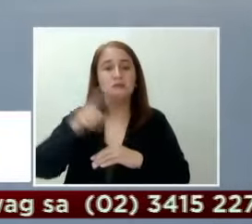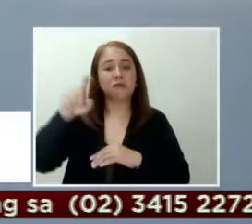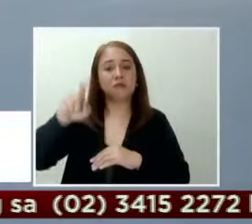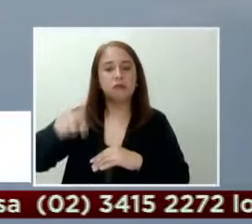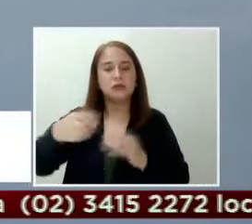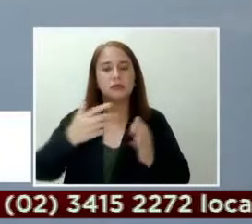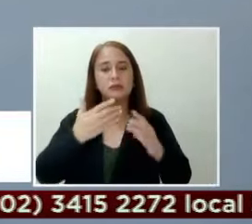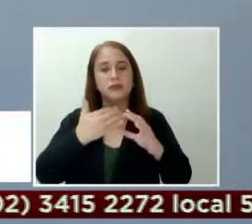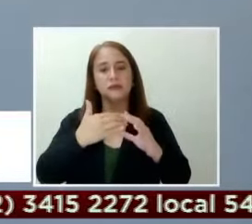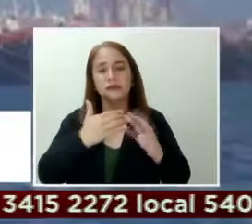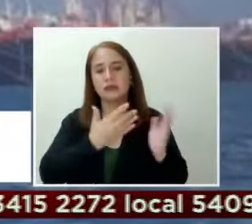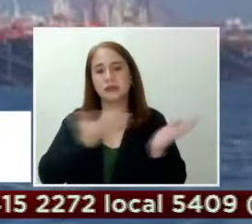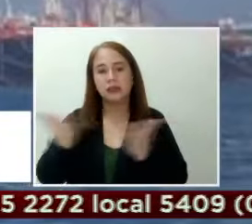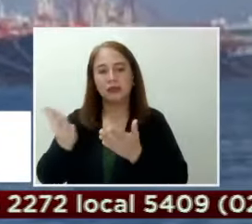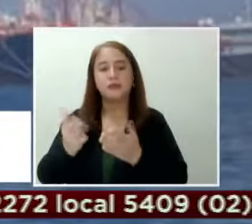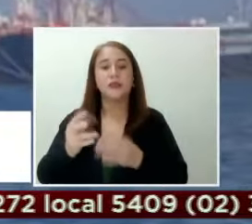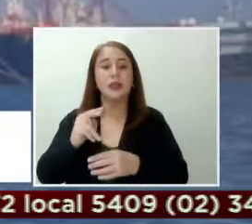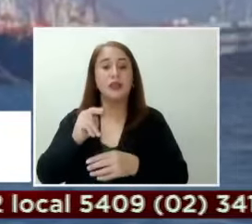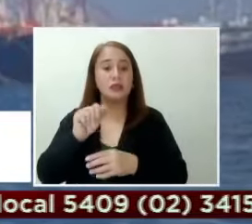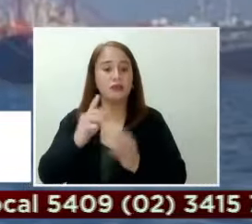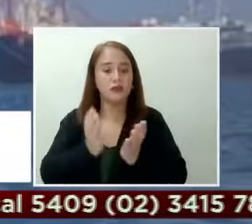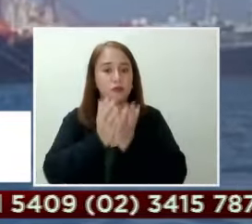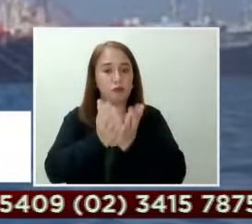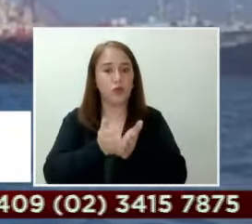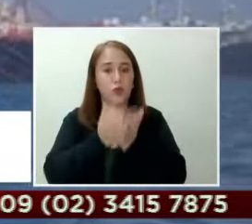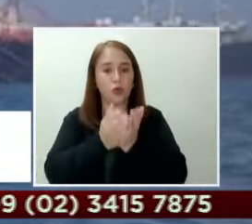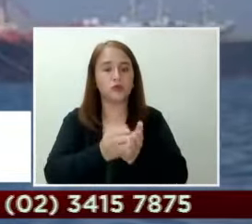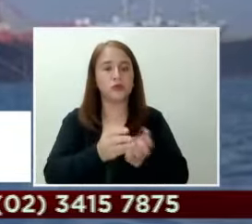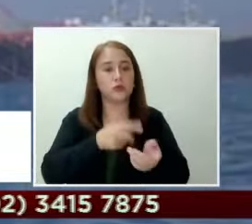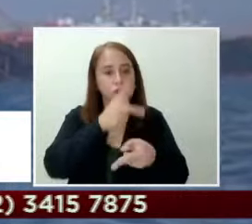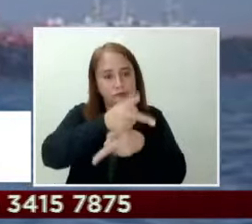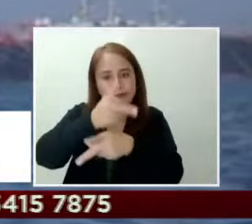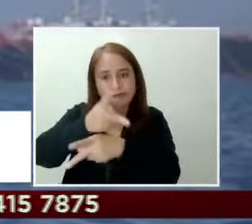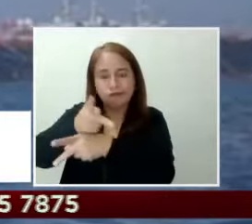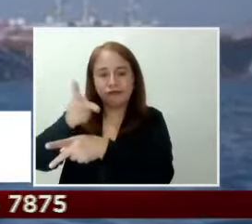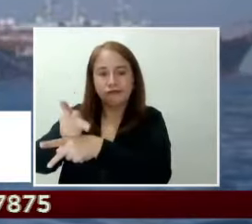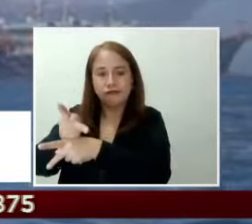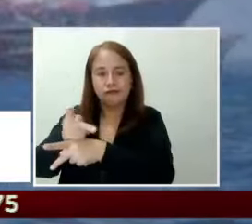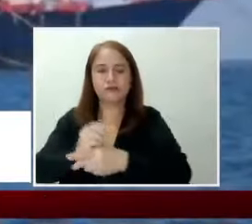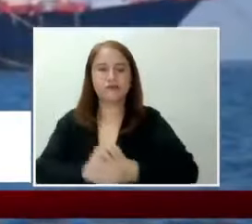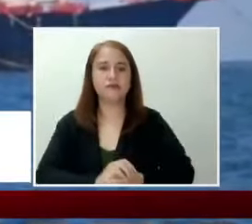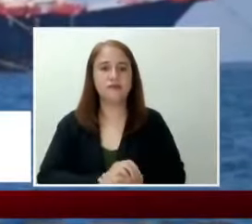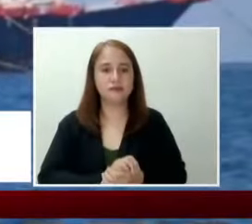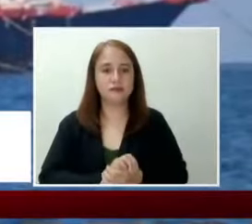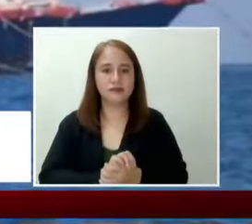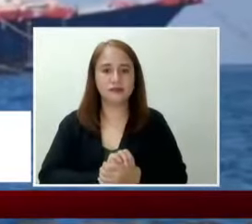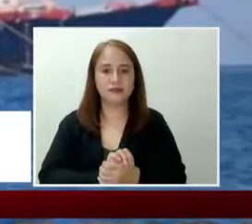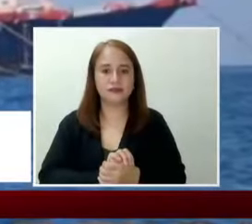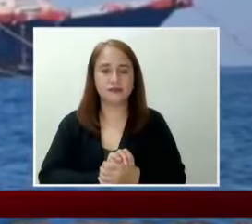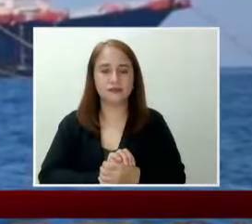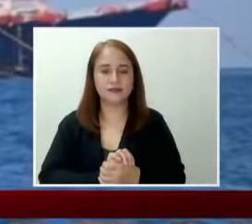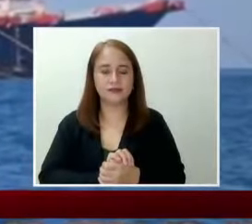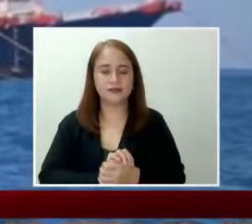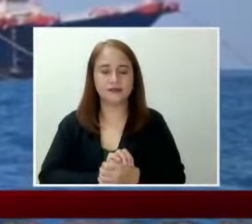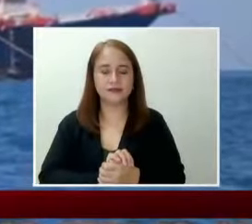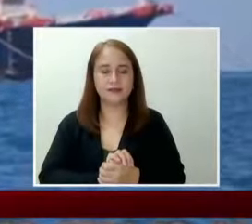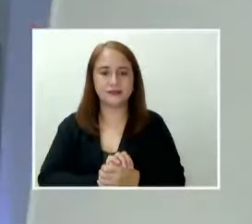ng mga Navy boats doon para magpatrolya. Karen Davila, EBS-CBN News.